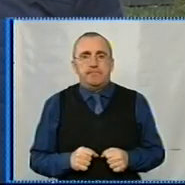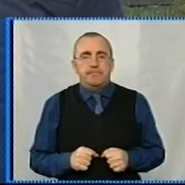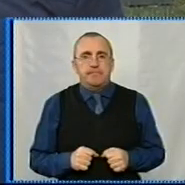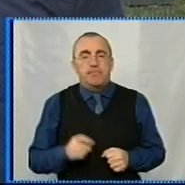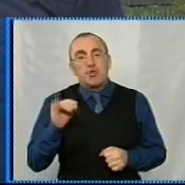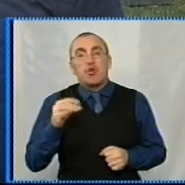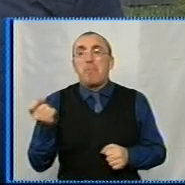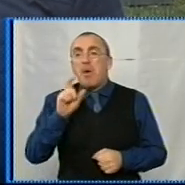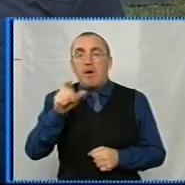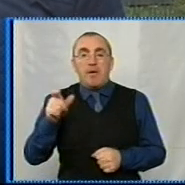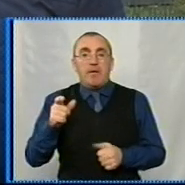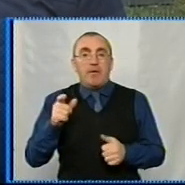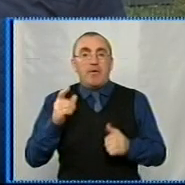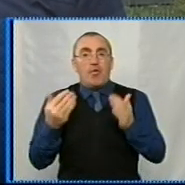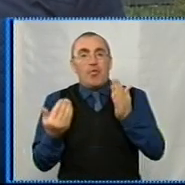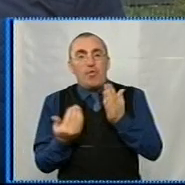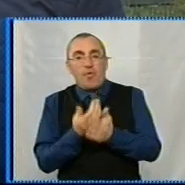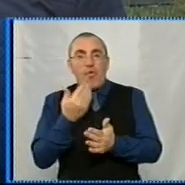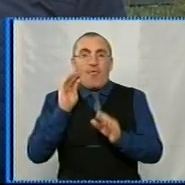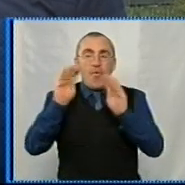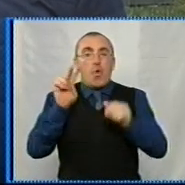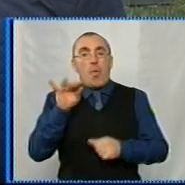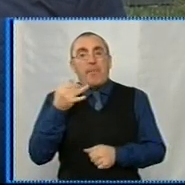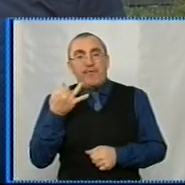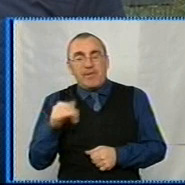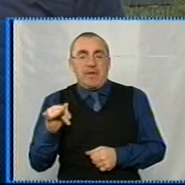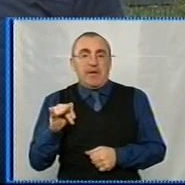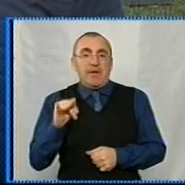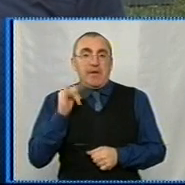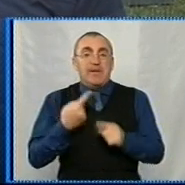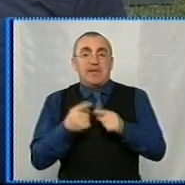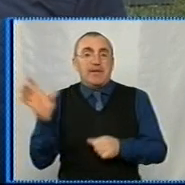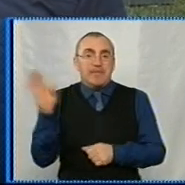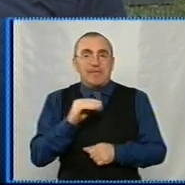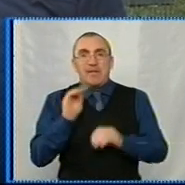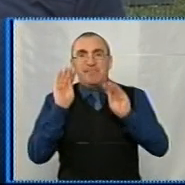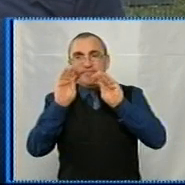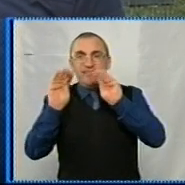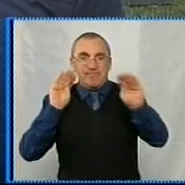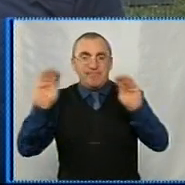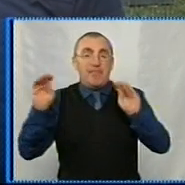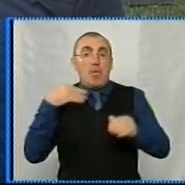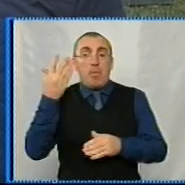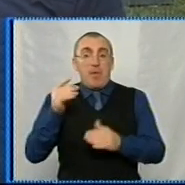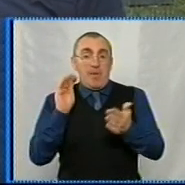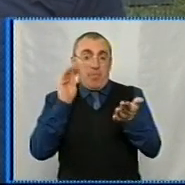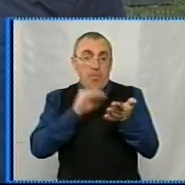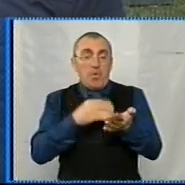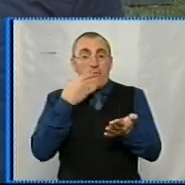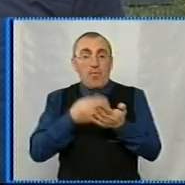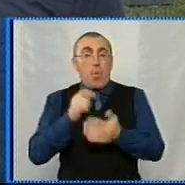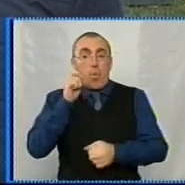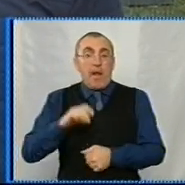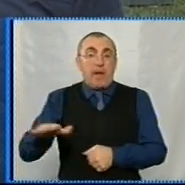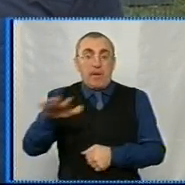Чимало знань з'явилися нових промаркалу Кича Кропивницького. І оці всі маркування простору, коли ми позначаємо свою українську